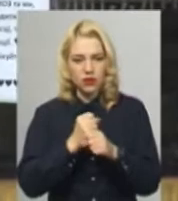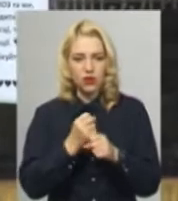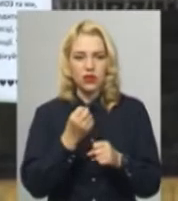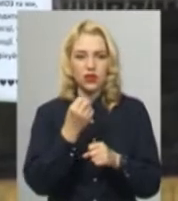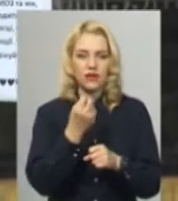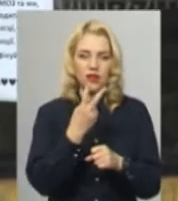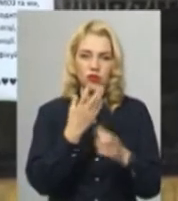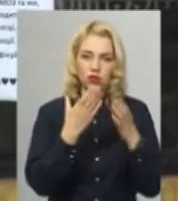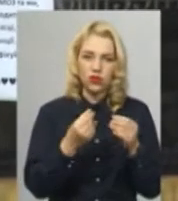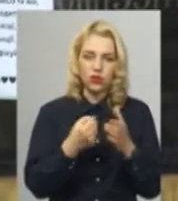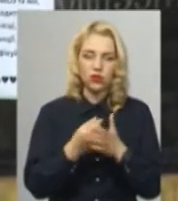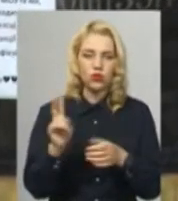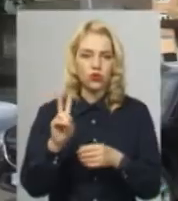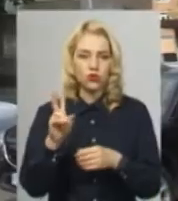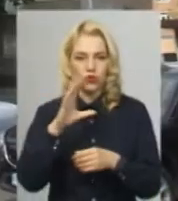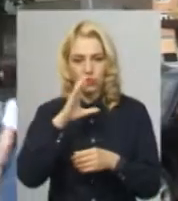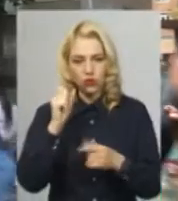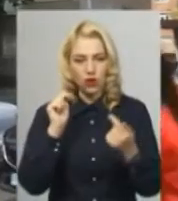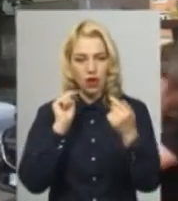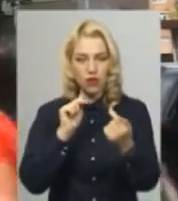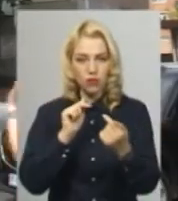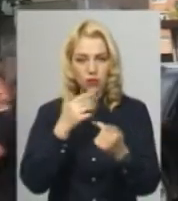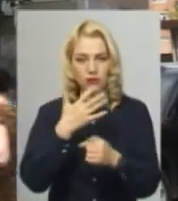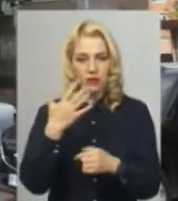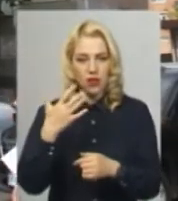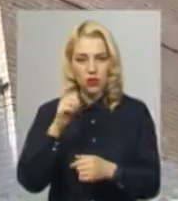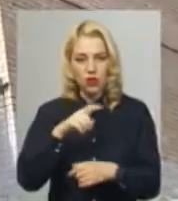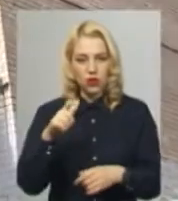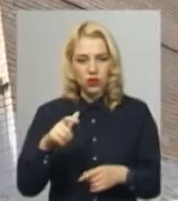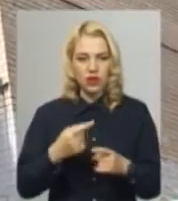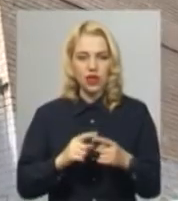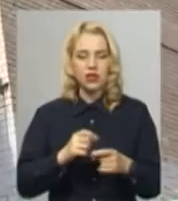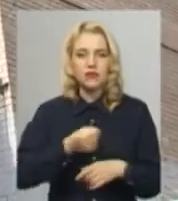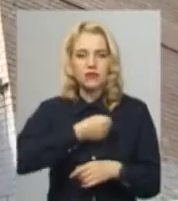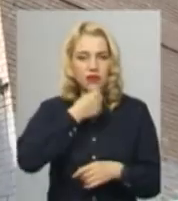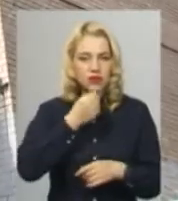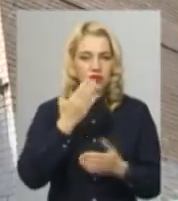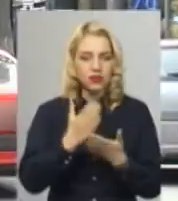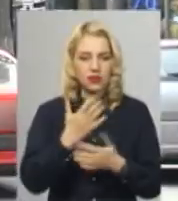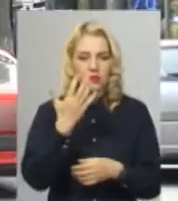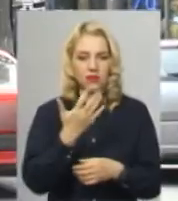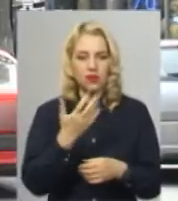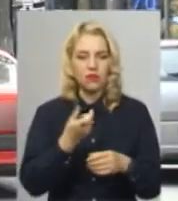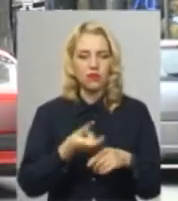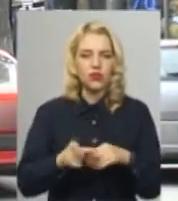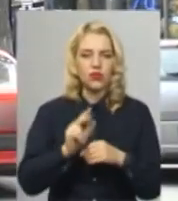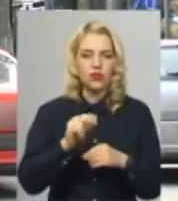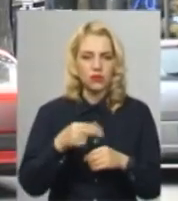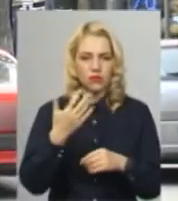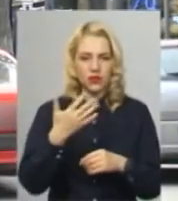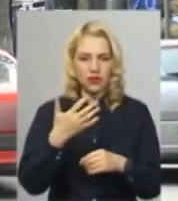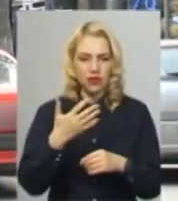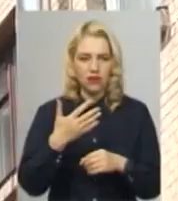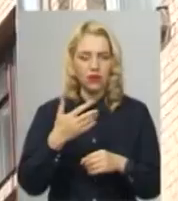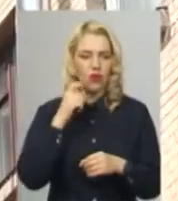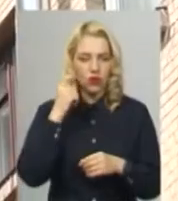години ночі. Навпроти будинок, де мешкає 55 людей, з них 7 людей похилого віку старше 70 років, каже Богдан Віцінський. Також мешкають 10